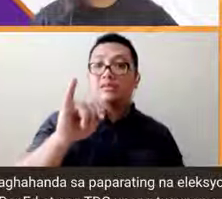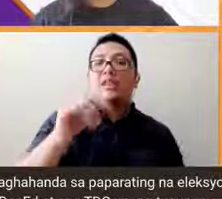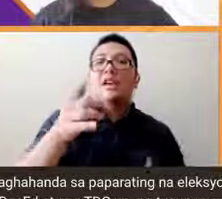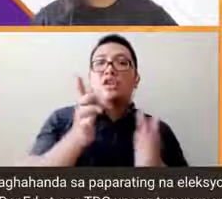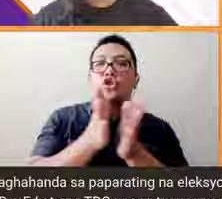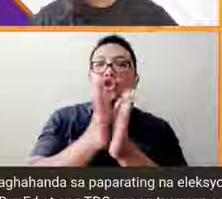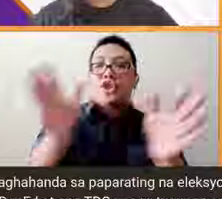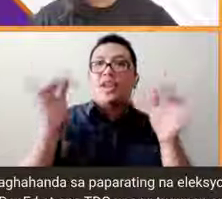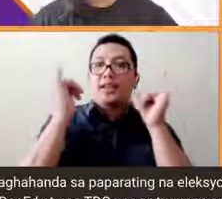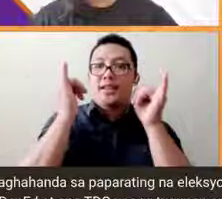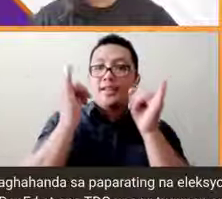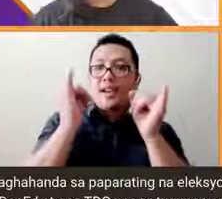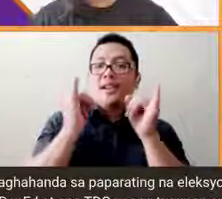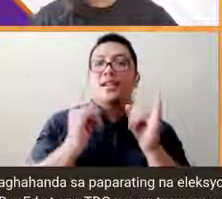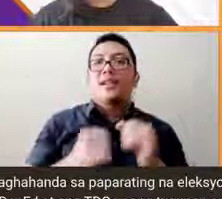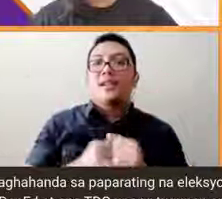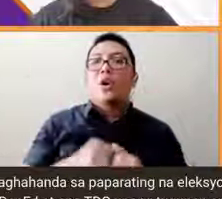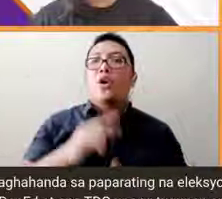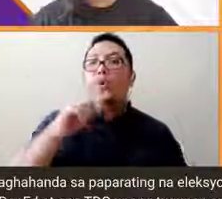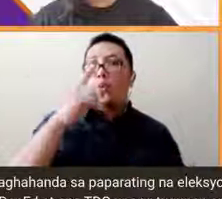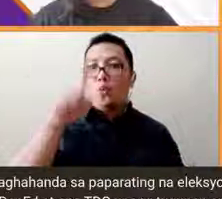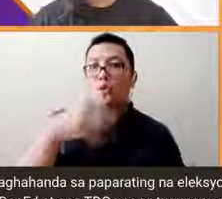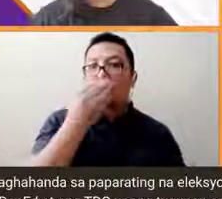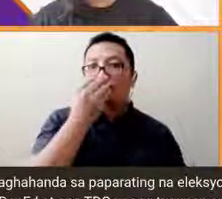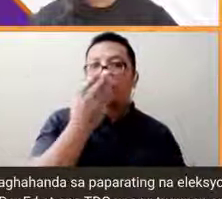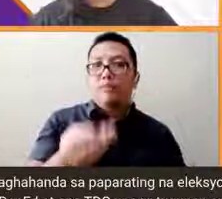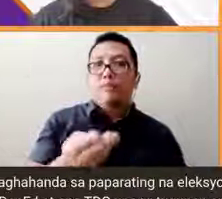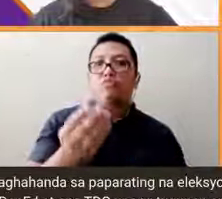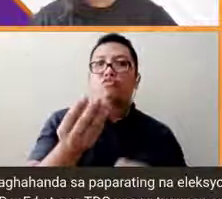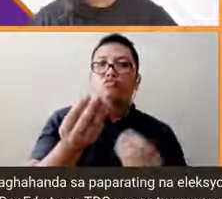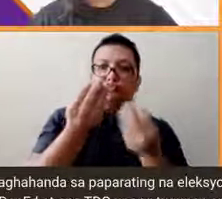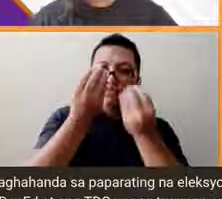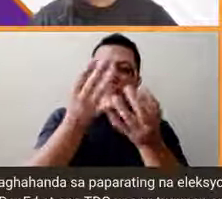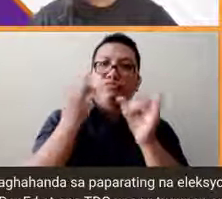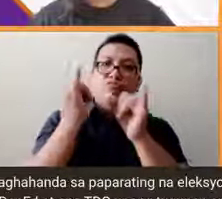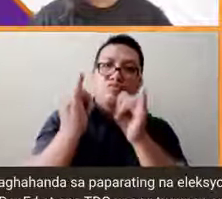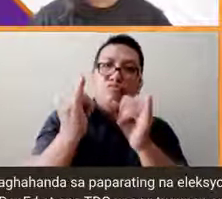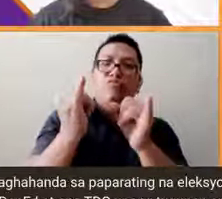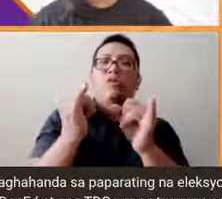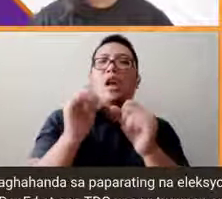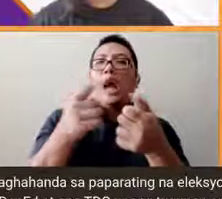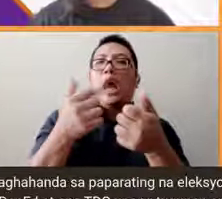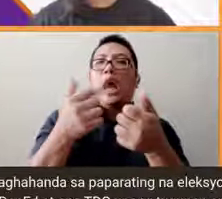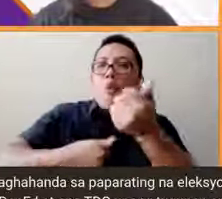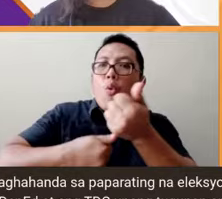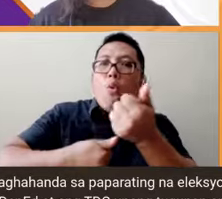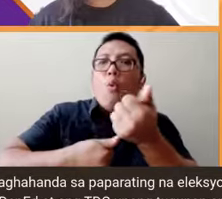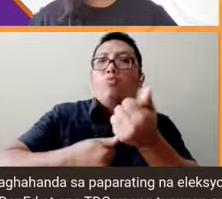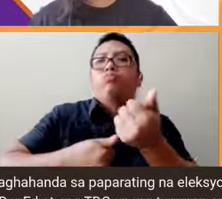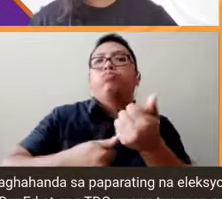meron lamang dyan ilang provisions kung paano mo assist at kung paano mo bibigyan ang pagkakataon yung ating